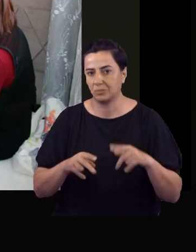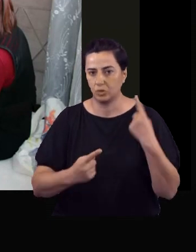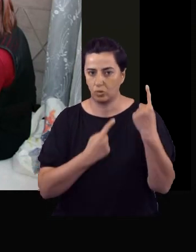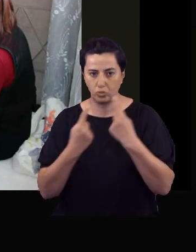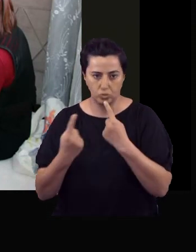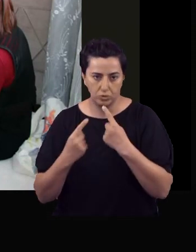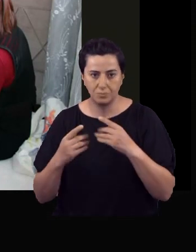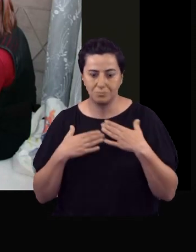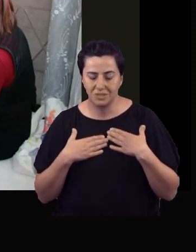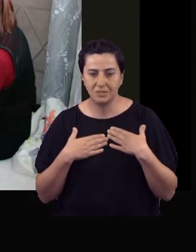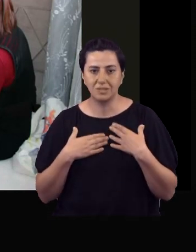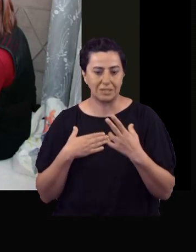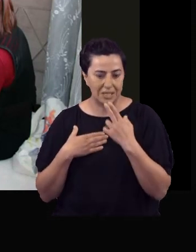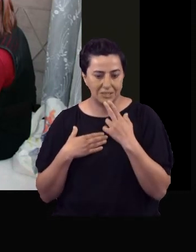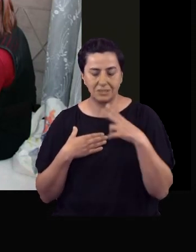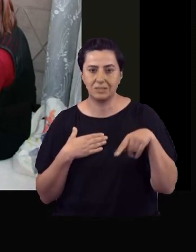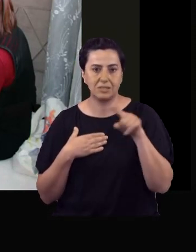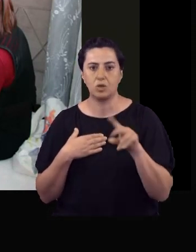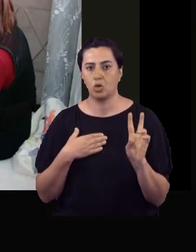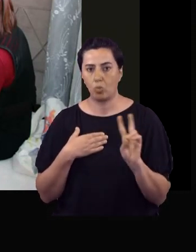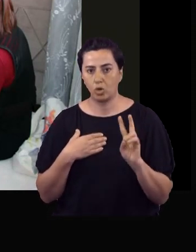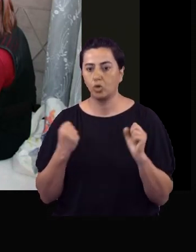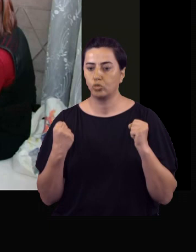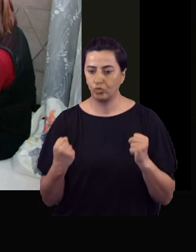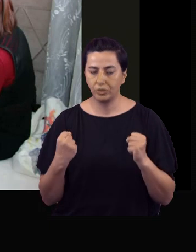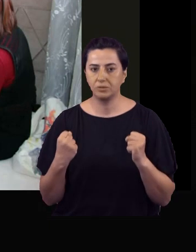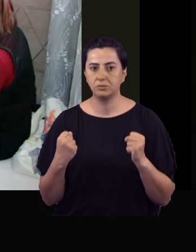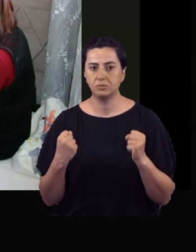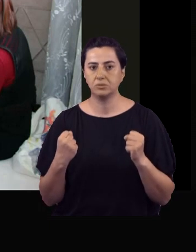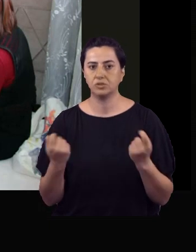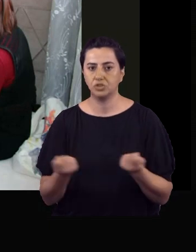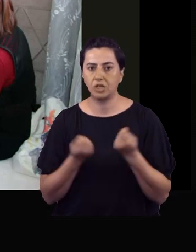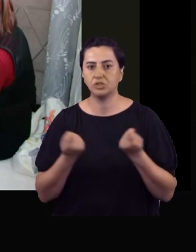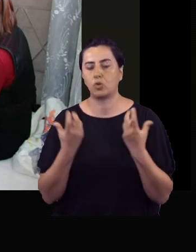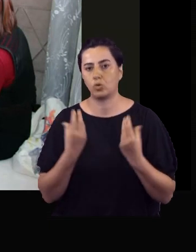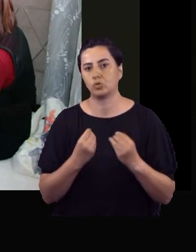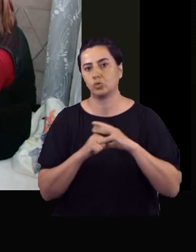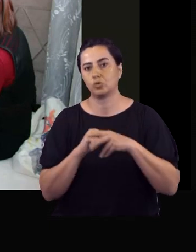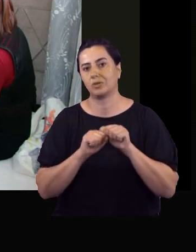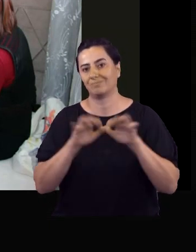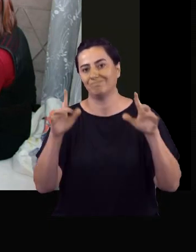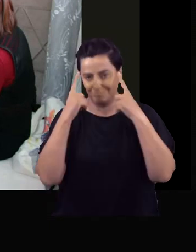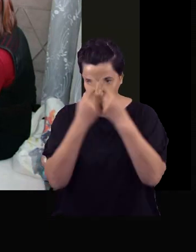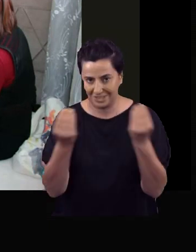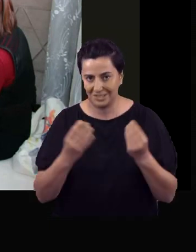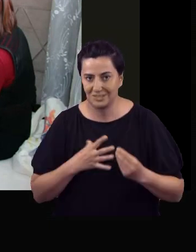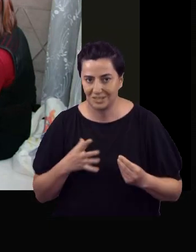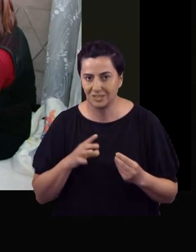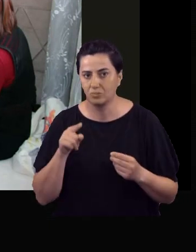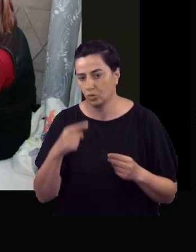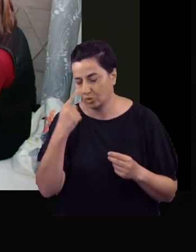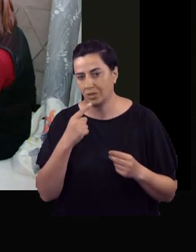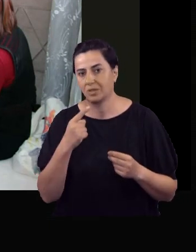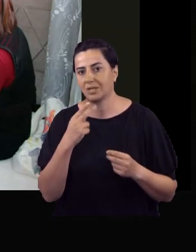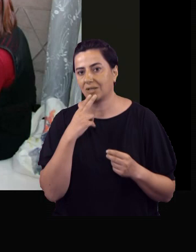Biz Yüksek Ova kadının aslında modern, güçlü ve çalışkan olduğunu tüm dünyaya da haykırmak istedik. Bu